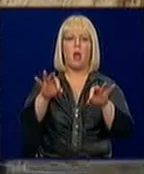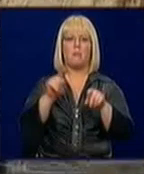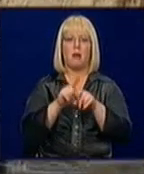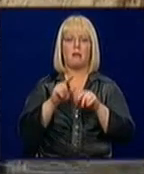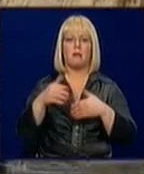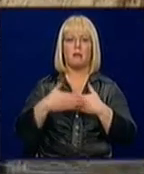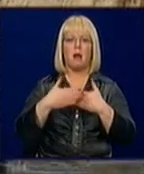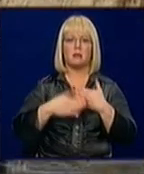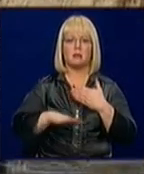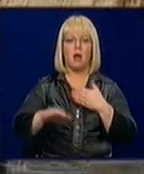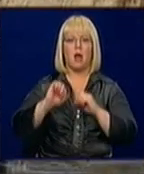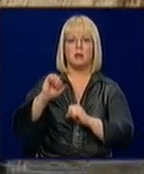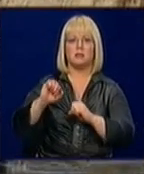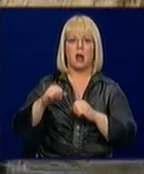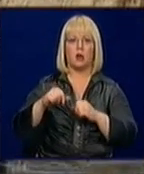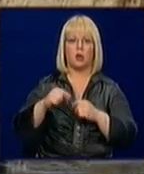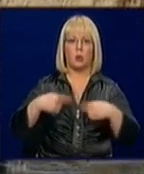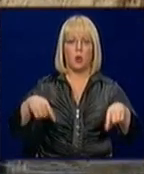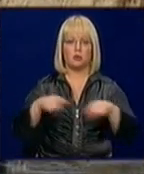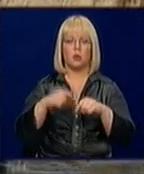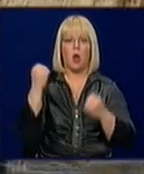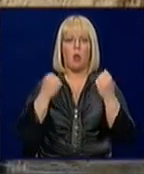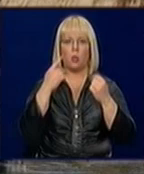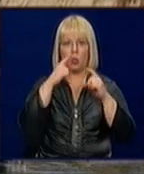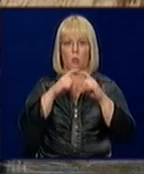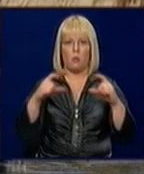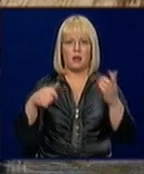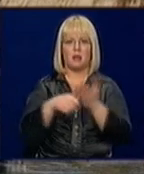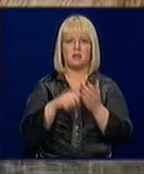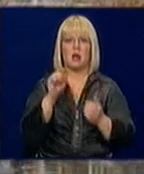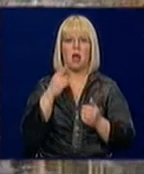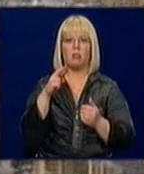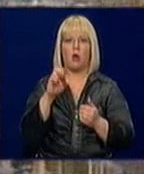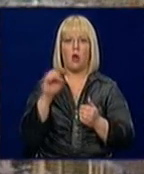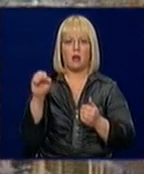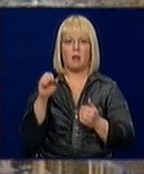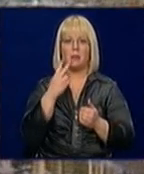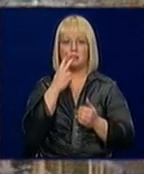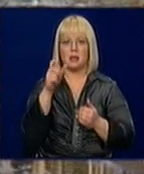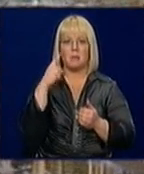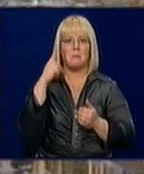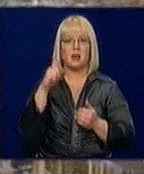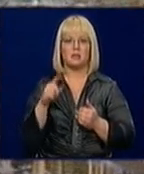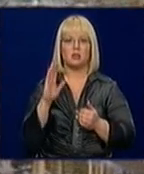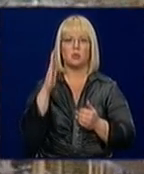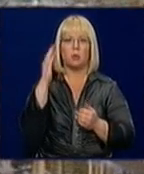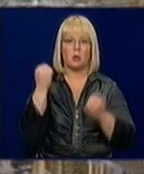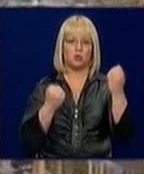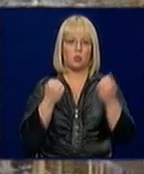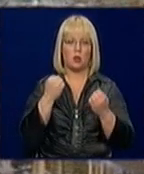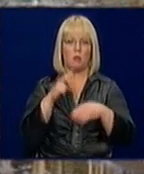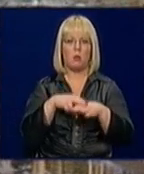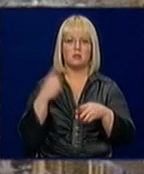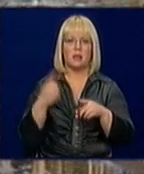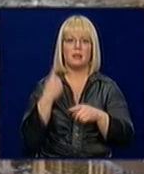krastaisarģioslu. Auto numurzīmi liecināja, ka tas reģistrēts Andorā, taču mūsu skatītāji pazina sudarbotā reņģrovers tūrētāju un